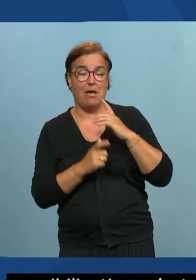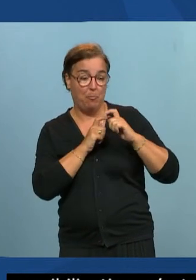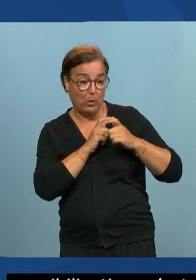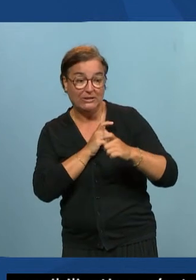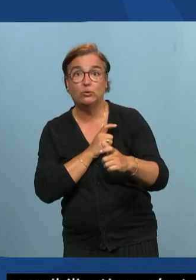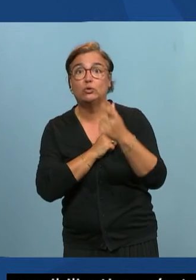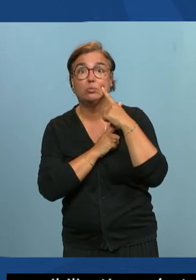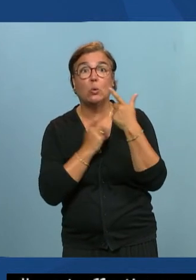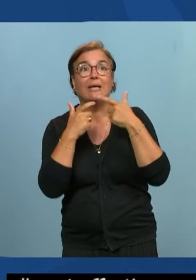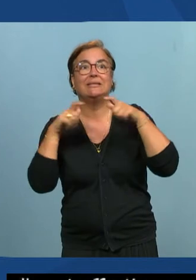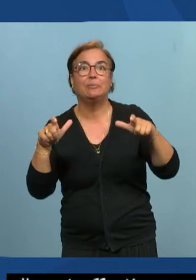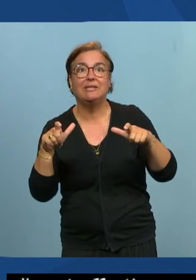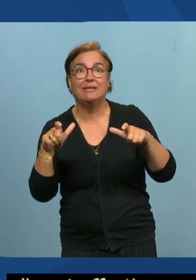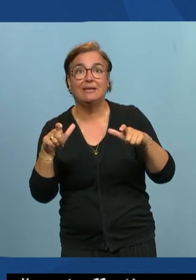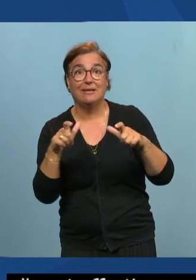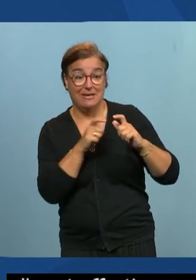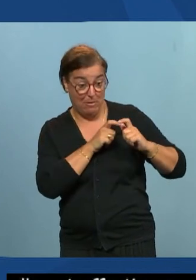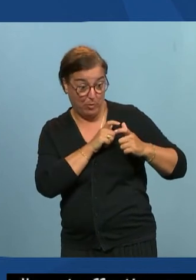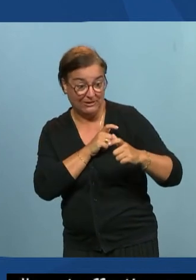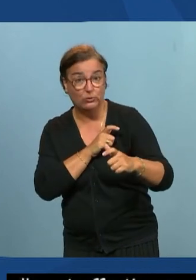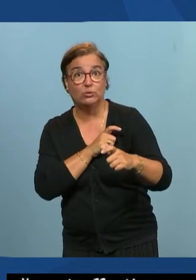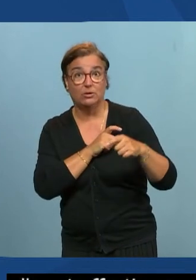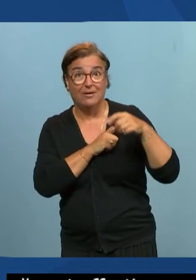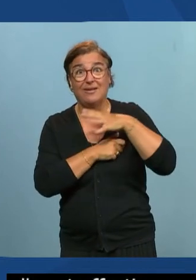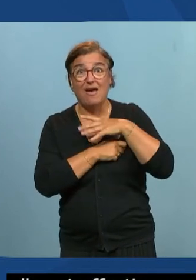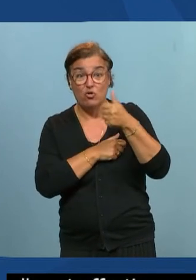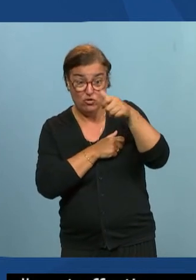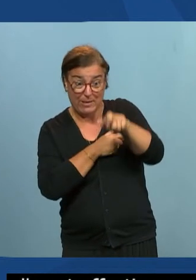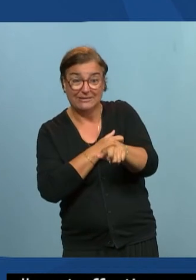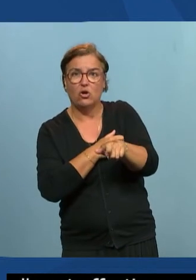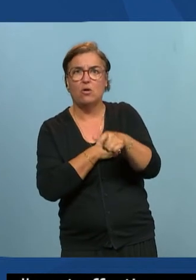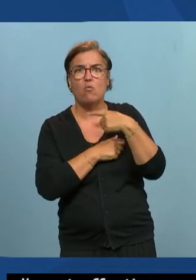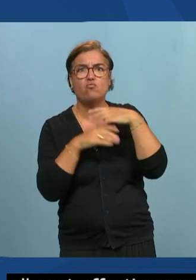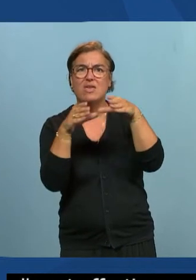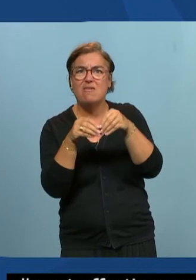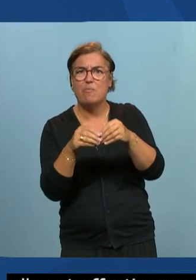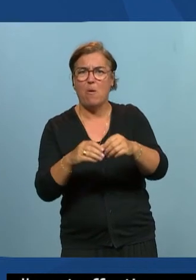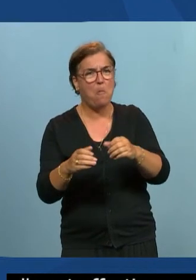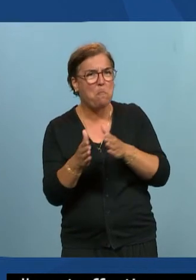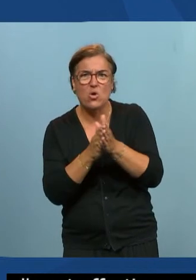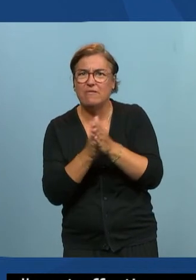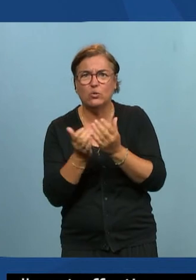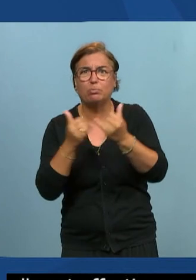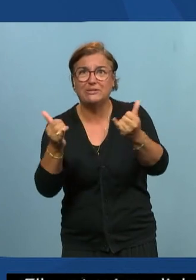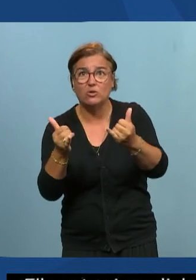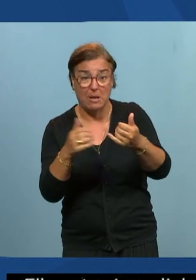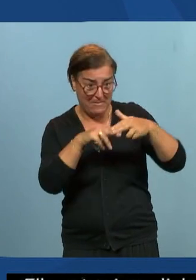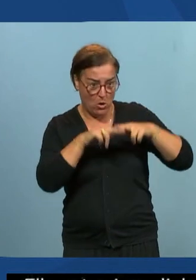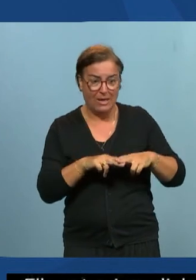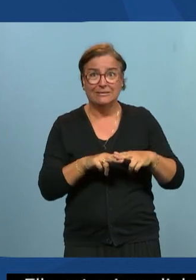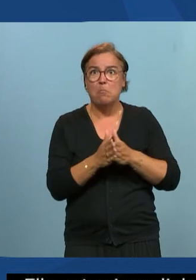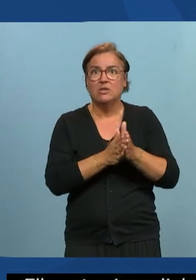accessibilité et qu'on a un maillon de la chaîne surmotivé et le reste qu'on n'arrive pas à faire bouger on peut être sûr que la motivation